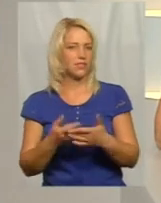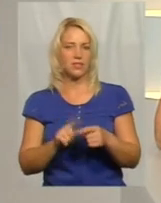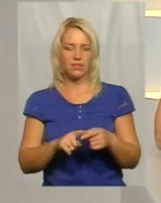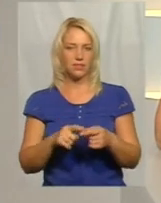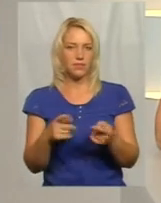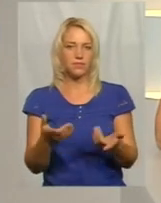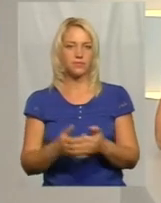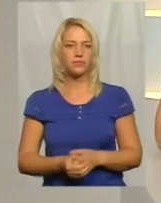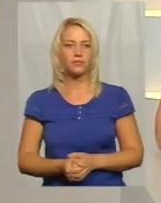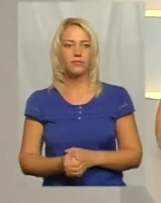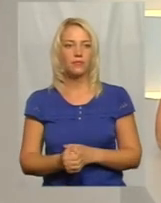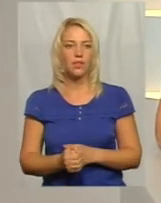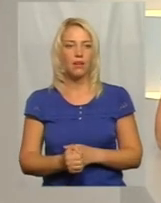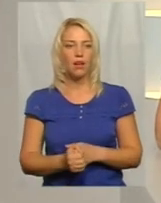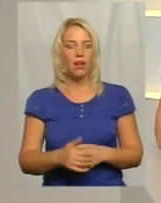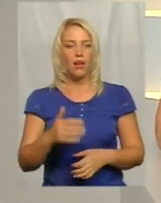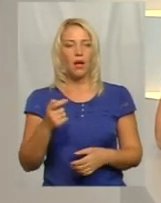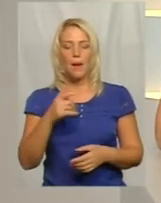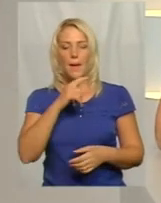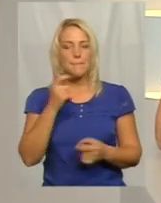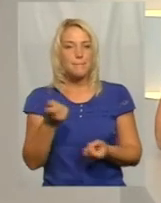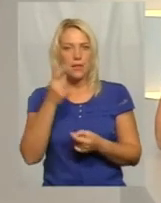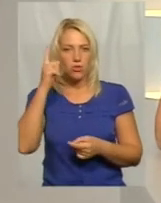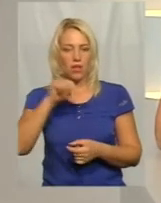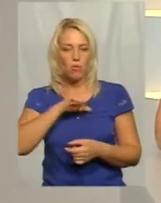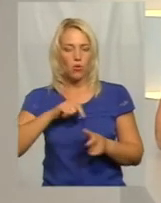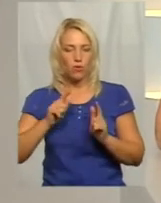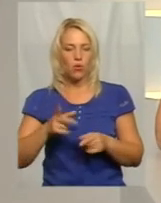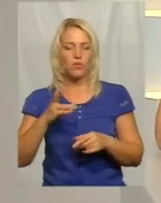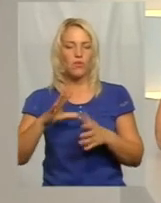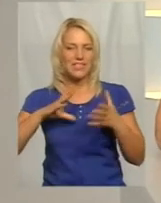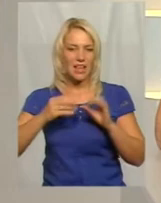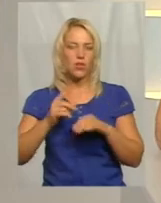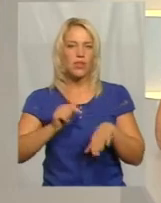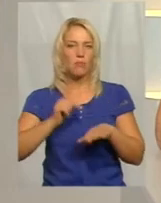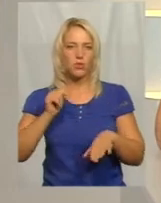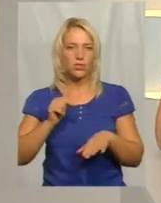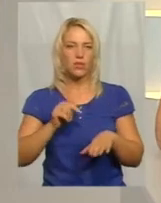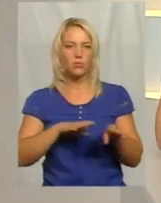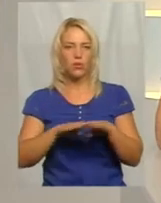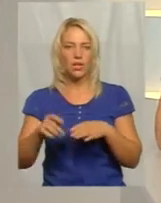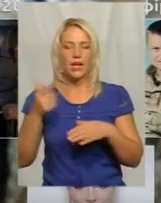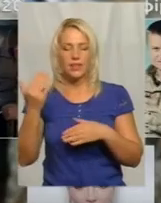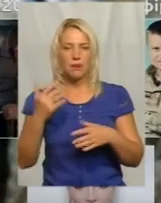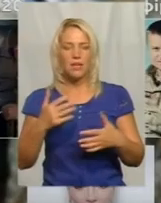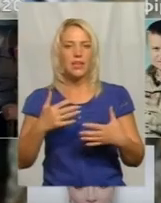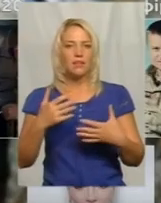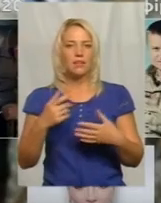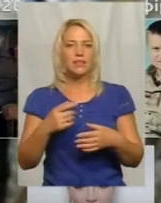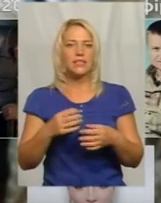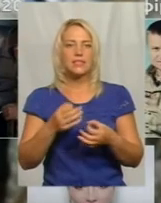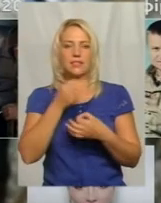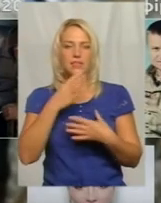Самойленко запитує, дуже мало знаю про добровольців, хоча загалом на емоційному рівні ними захоплююся. У мене теж питання до всіх,